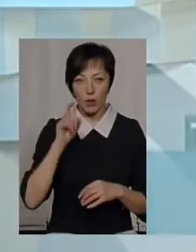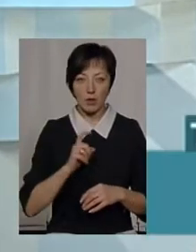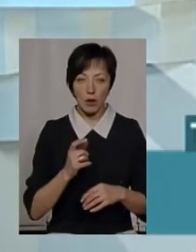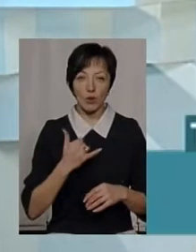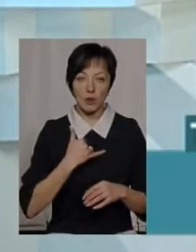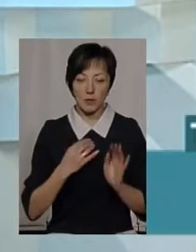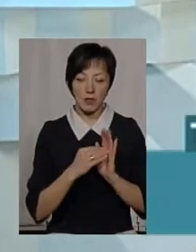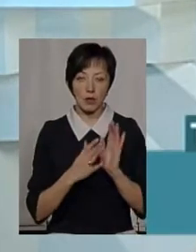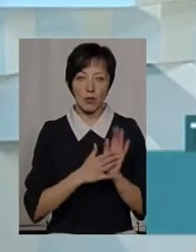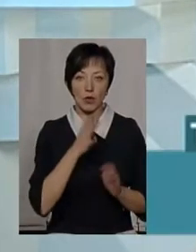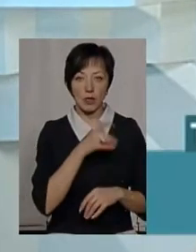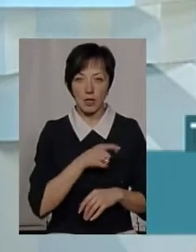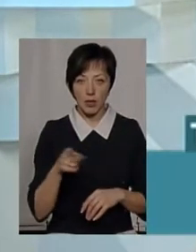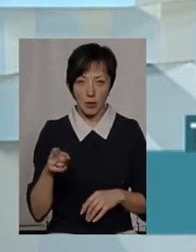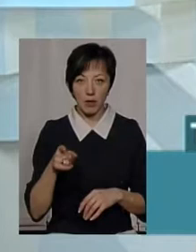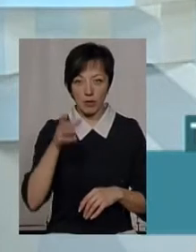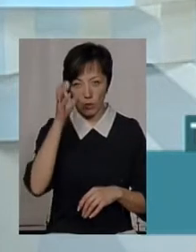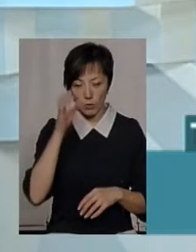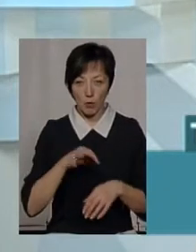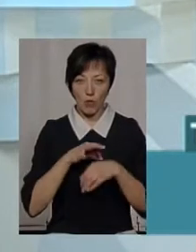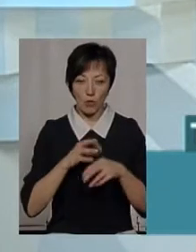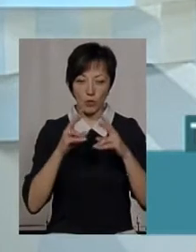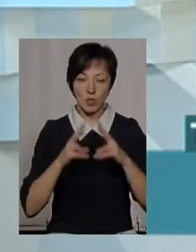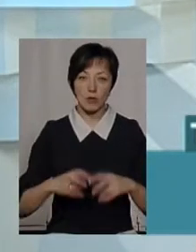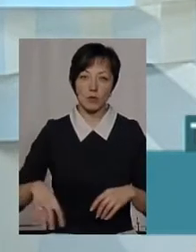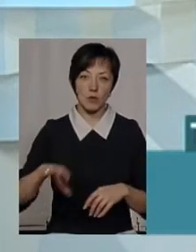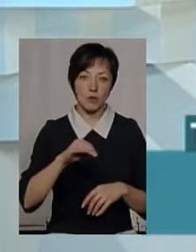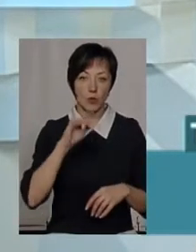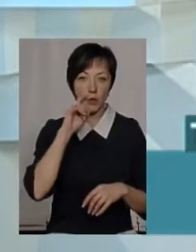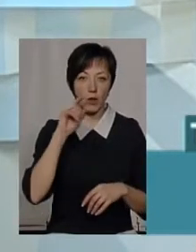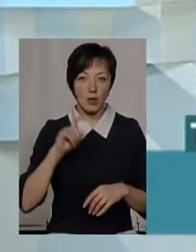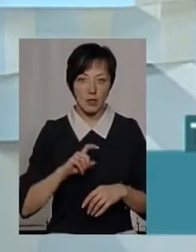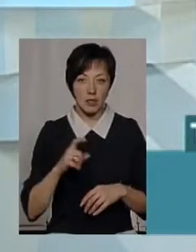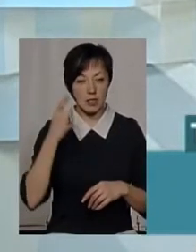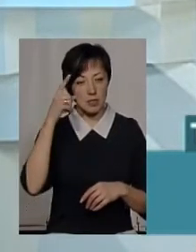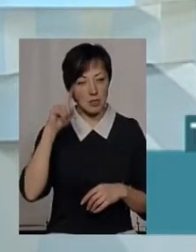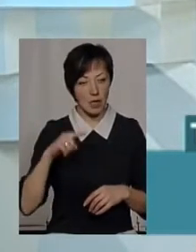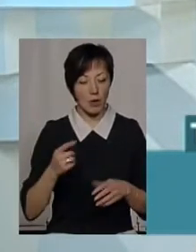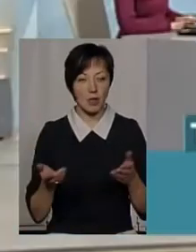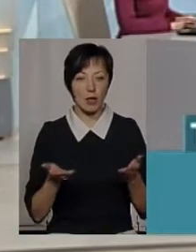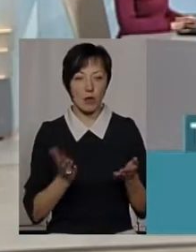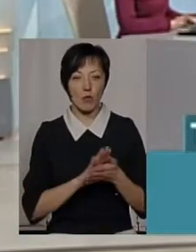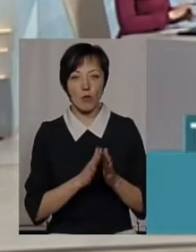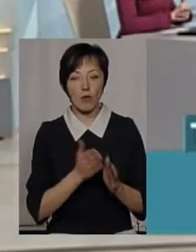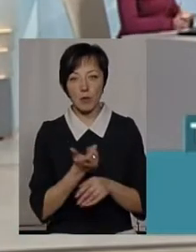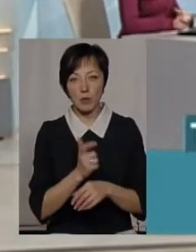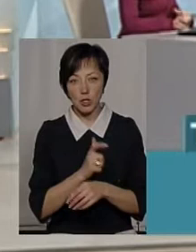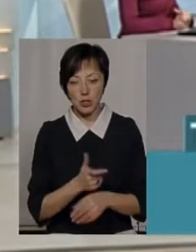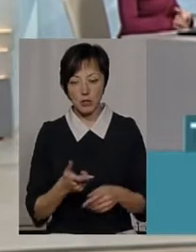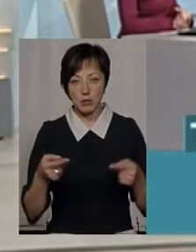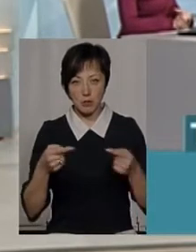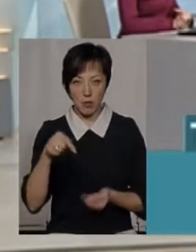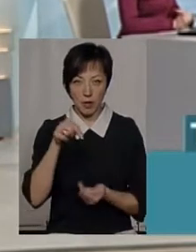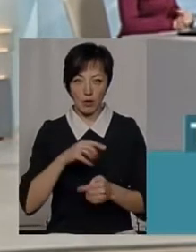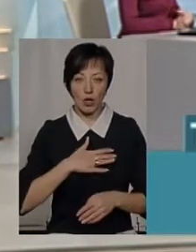вони нам встановлюють терміни. Вони, як науковці, проводять дослідження по всій країні. Вони знають, які умови більш сприятливі, тим більше, що